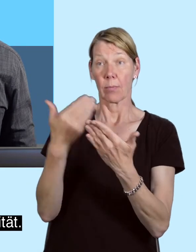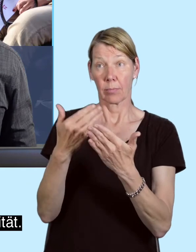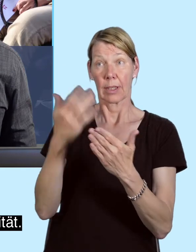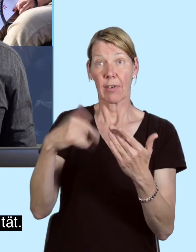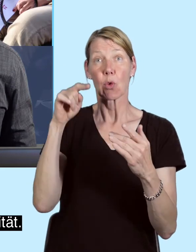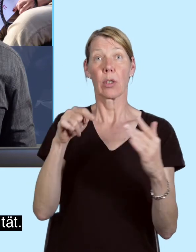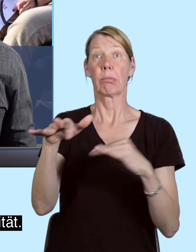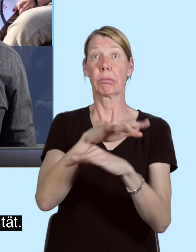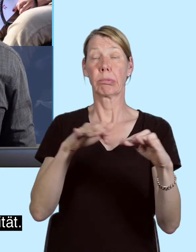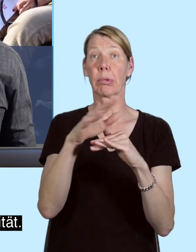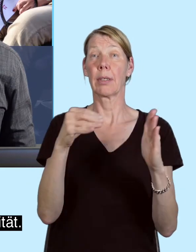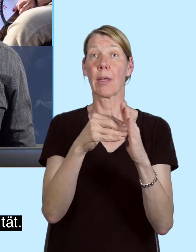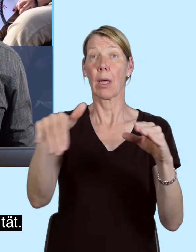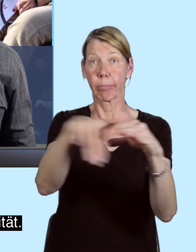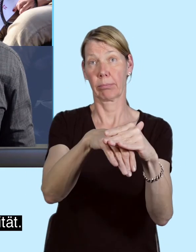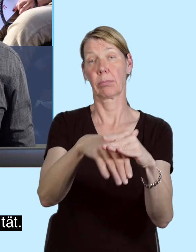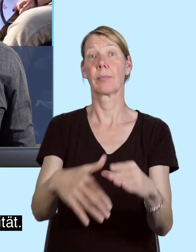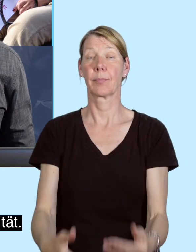war dies noch bittere Realität. Realität.